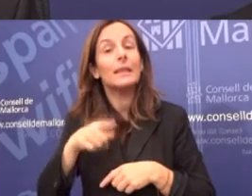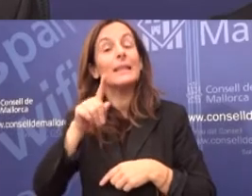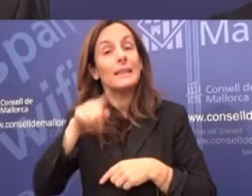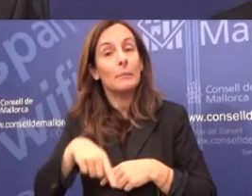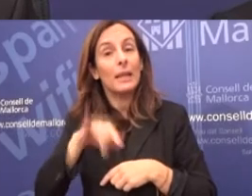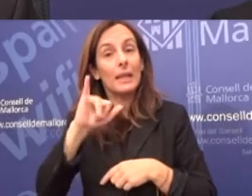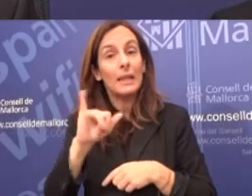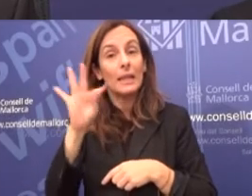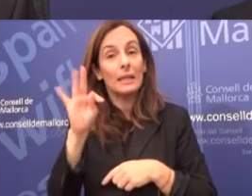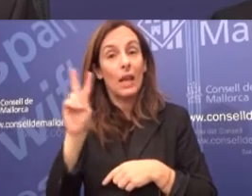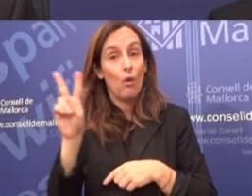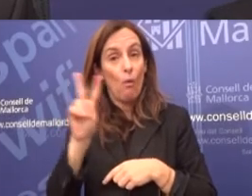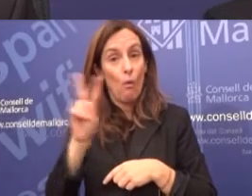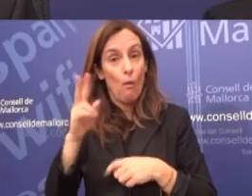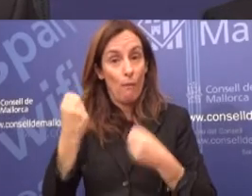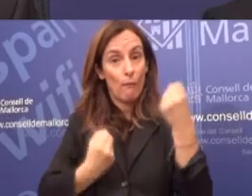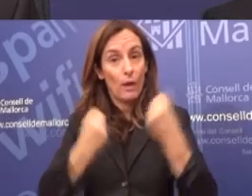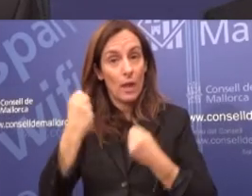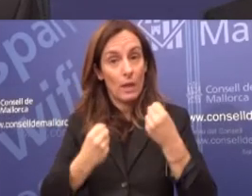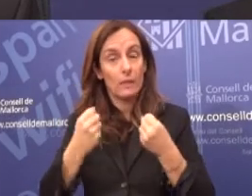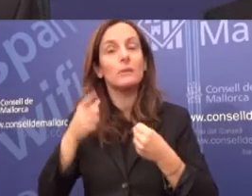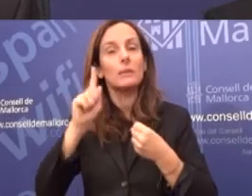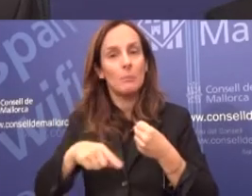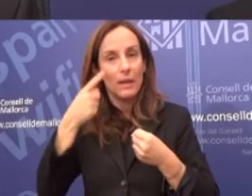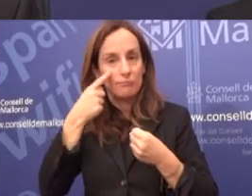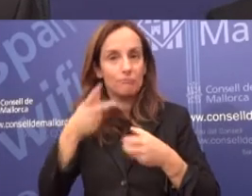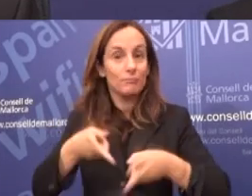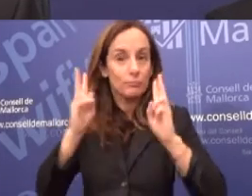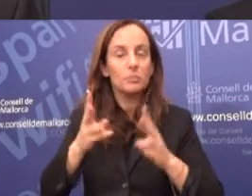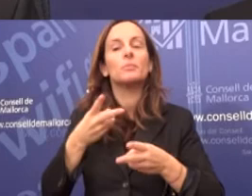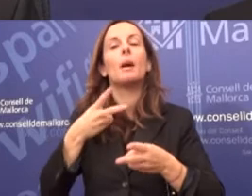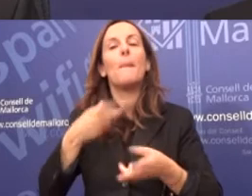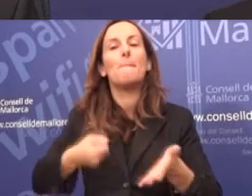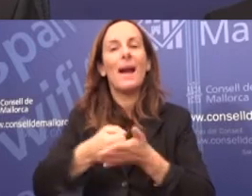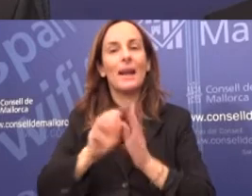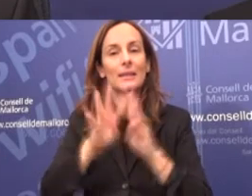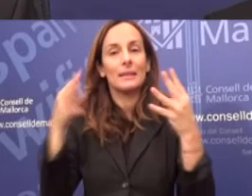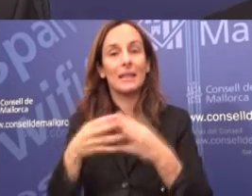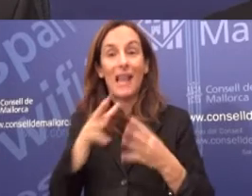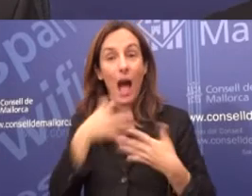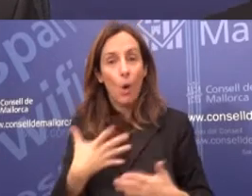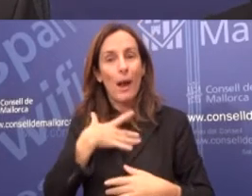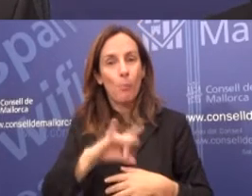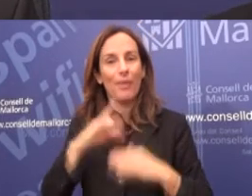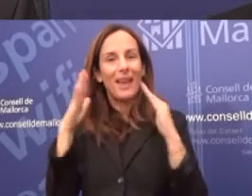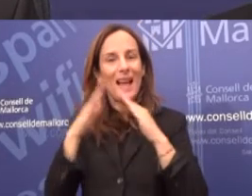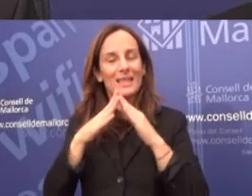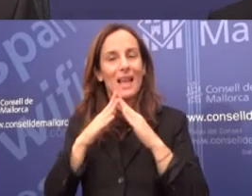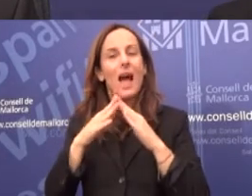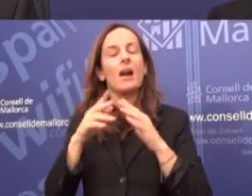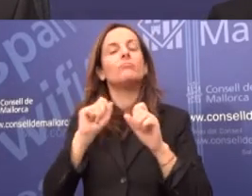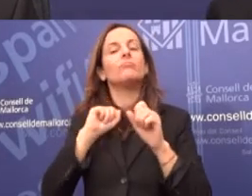donant la possibilitat a un departament que la taxa de l'ITV també es pugui pagar per internet, en aquest moment es pot fer la